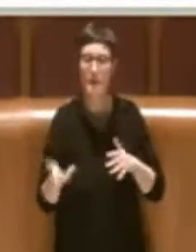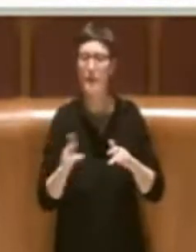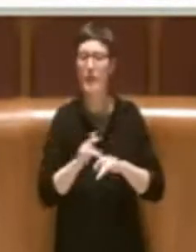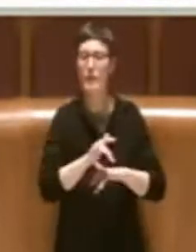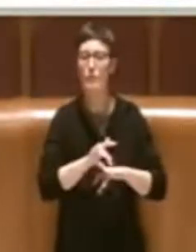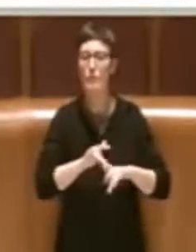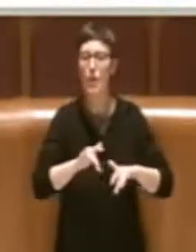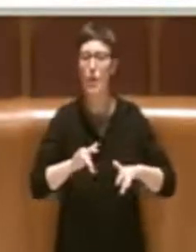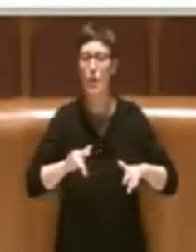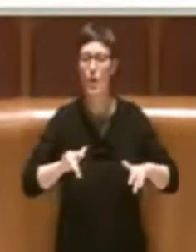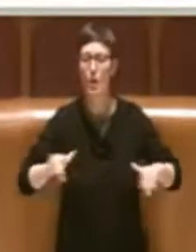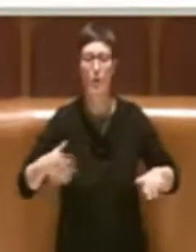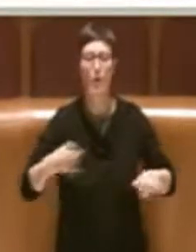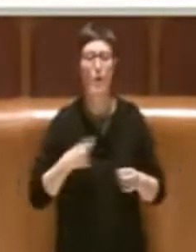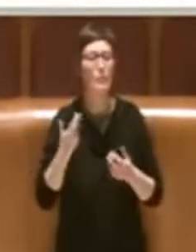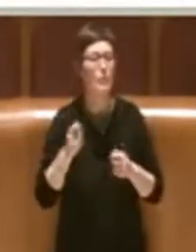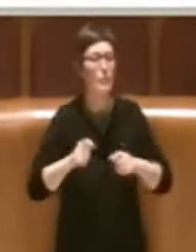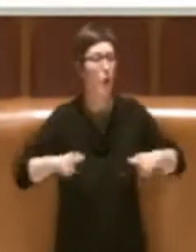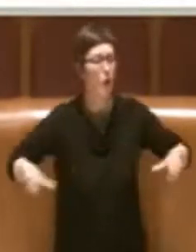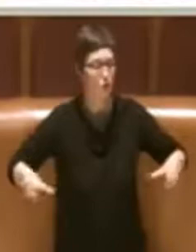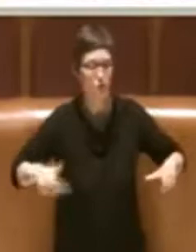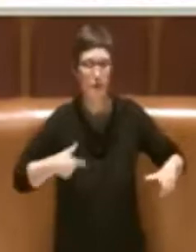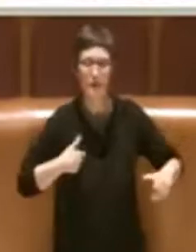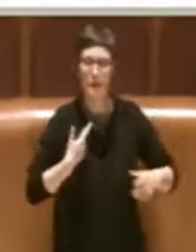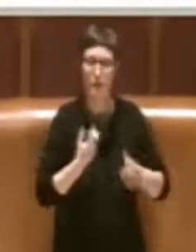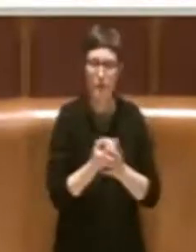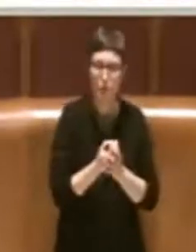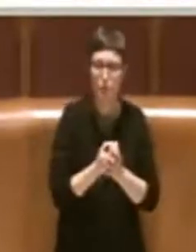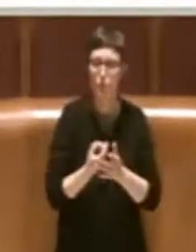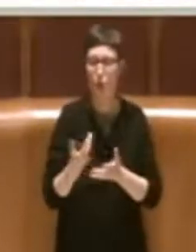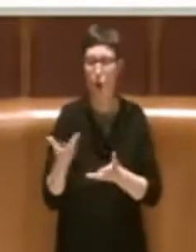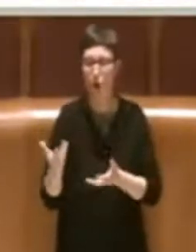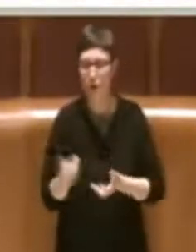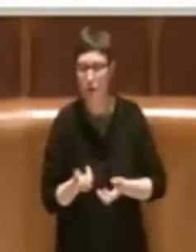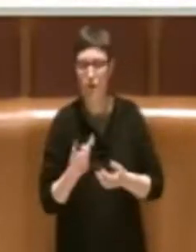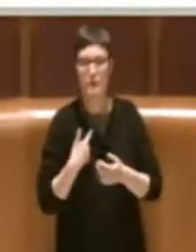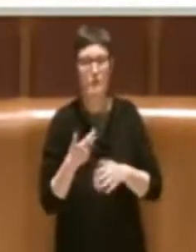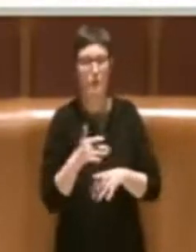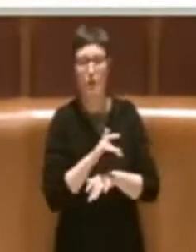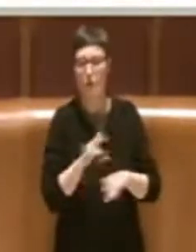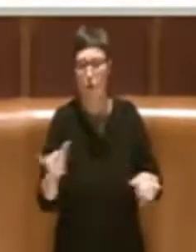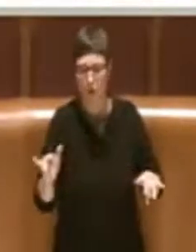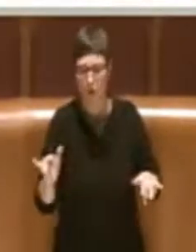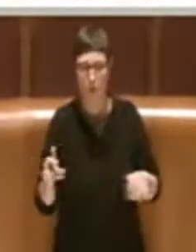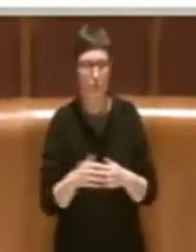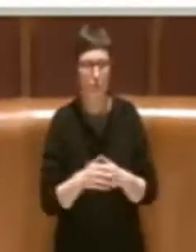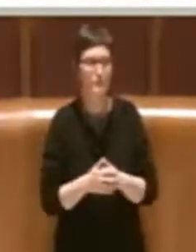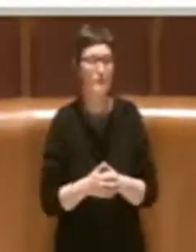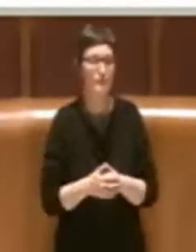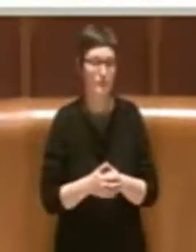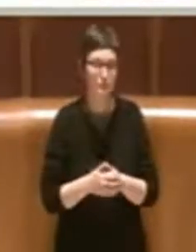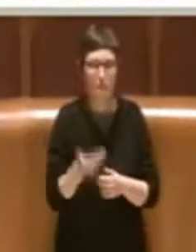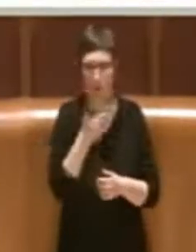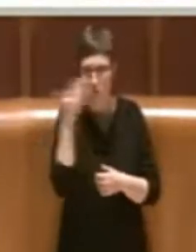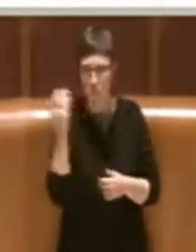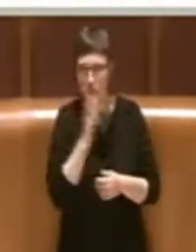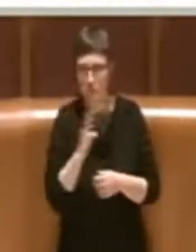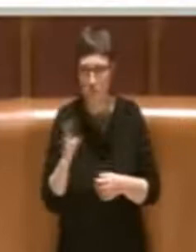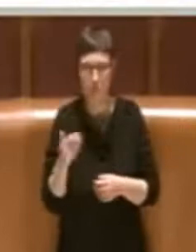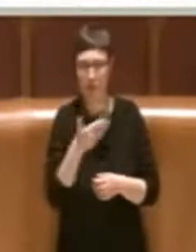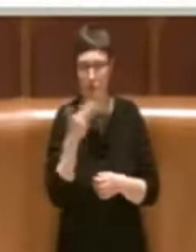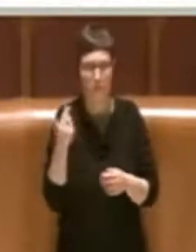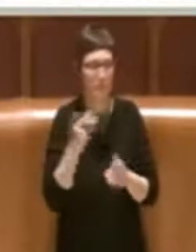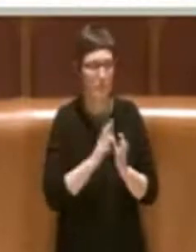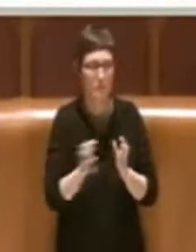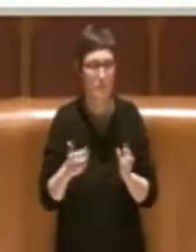delle attività produttive e ricettive e per questo motivo che noi chiediamo con questa mozione